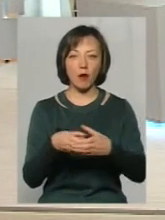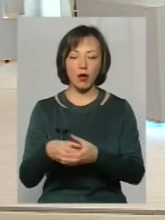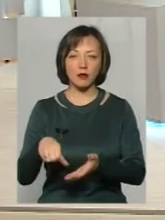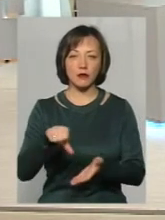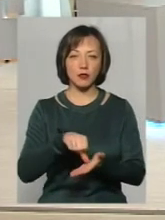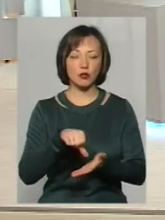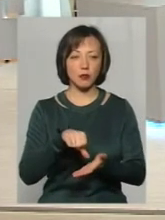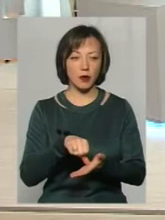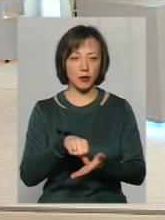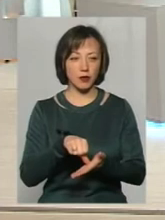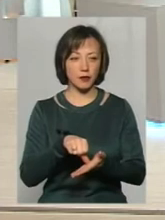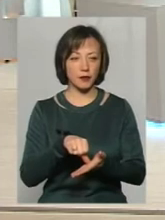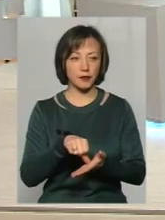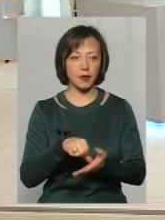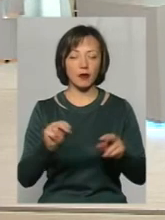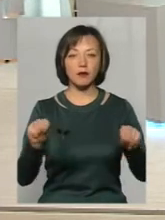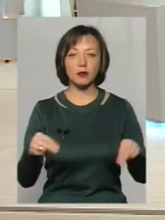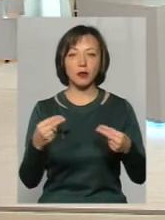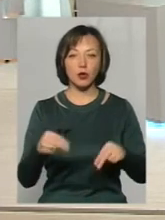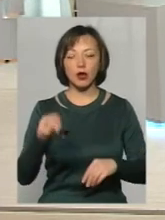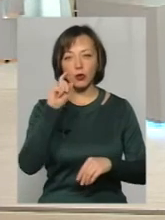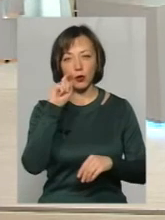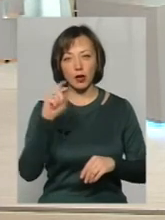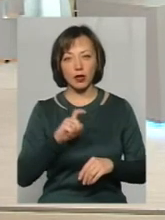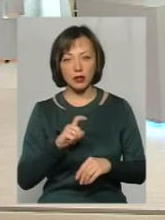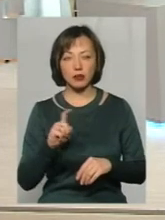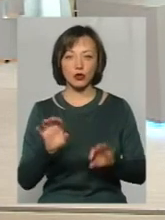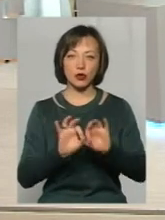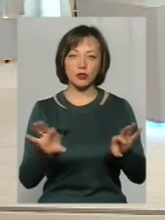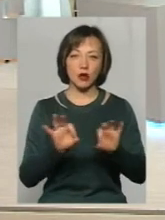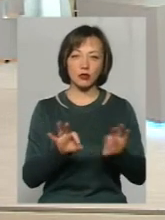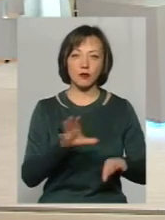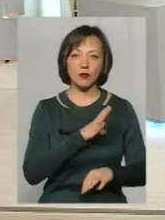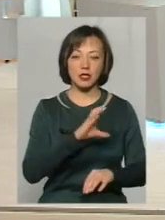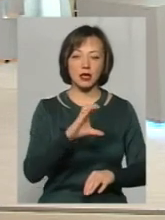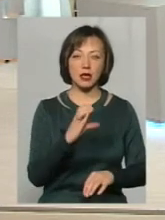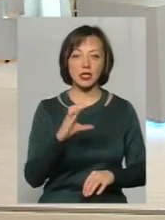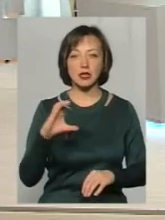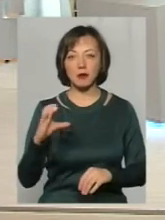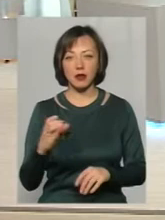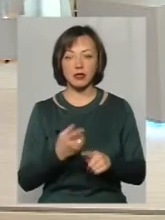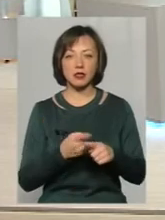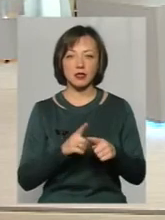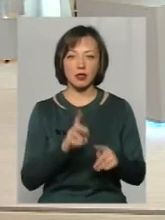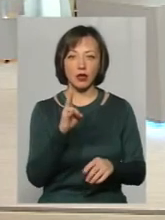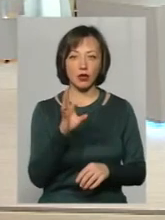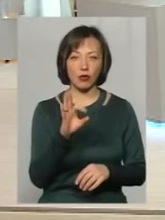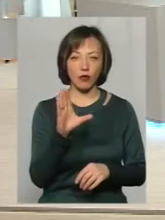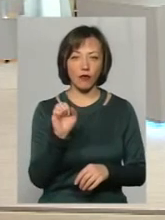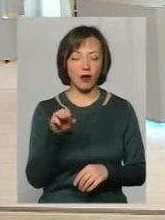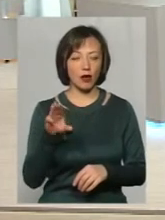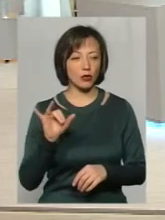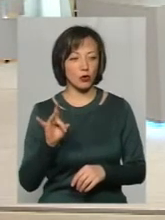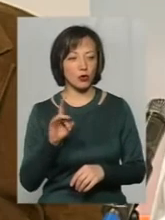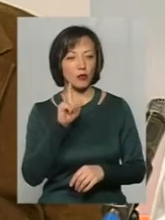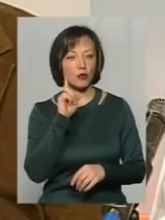в чемпіонатах України, про те, що розказував Сергій Степанович. Це новатор-команда нашої молоді